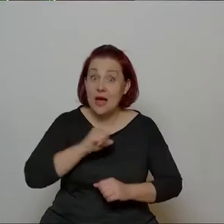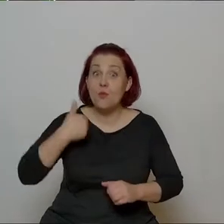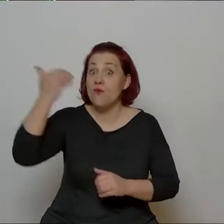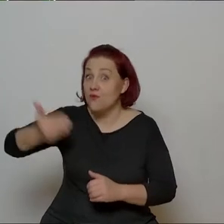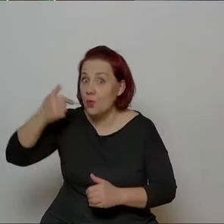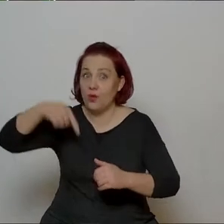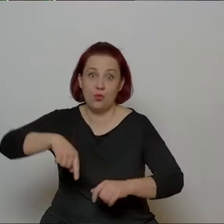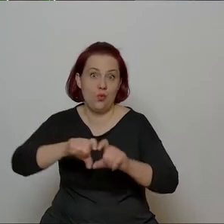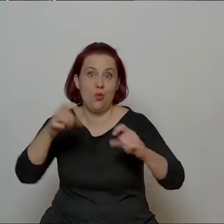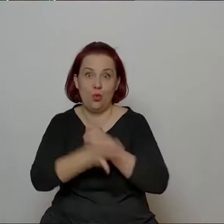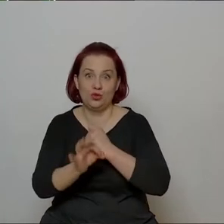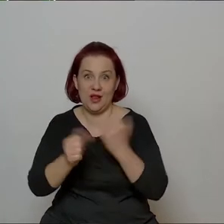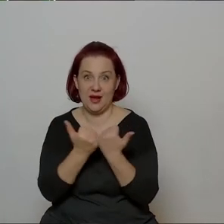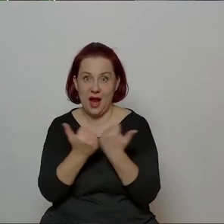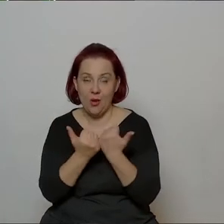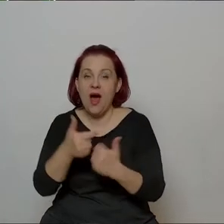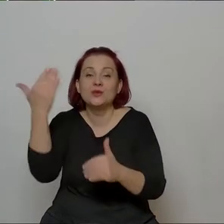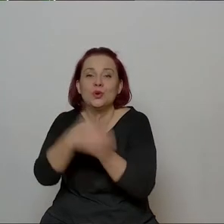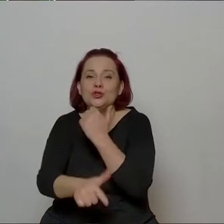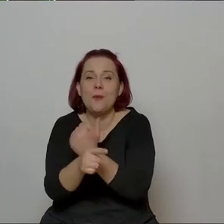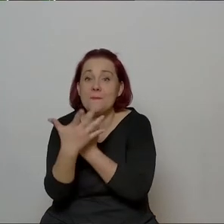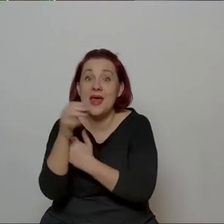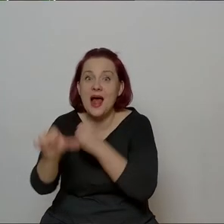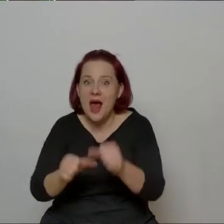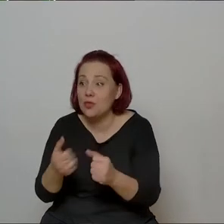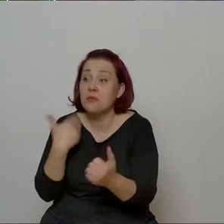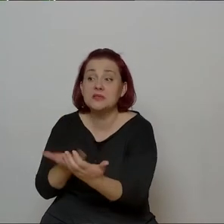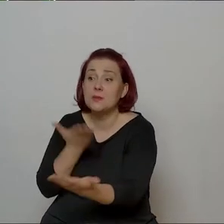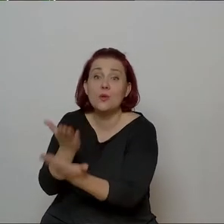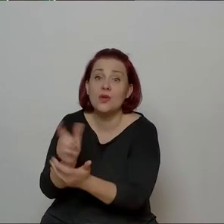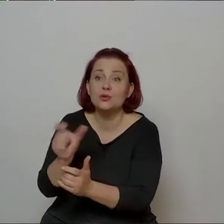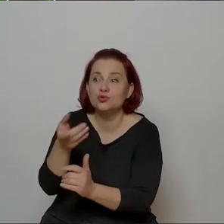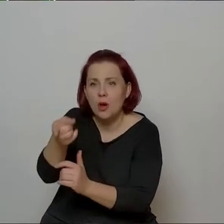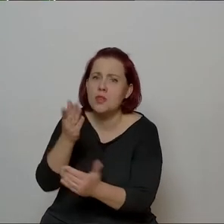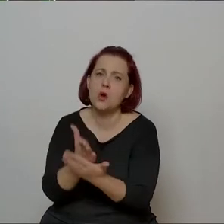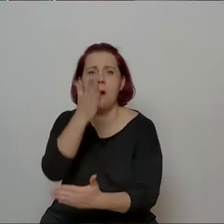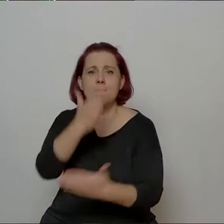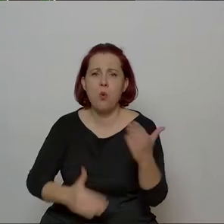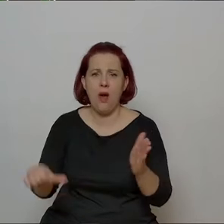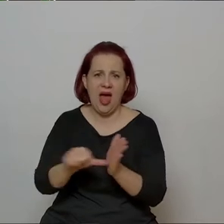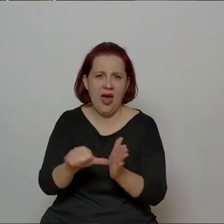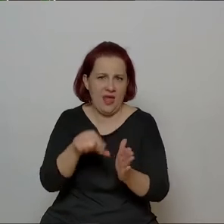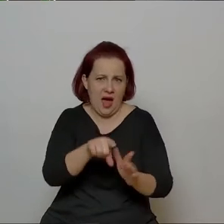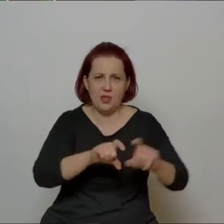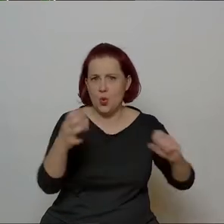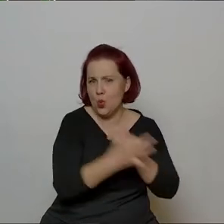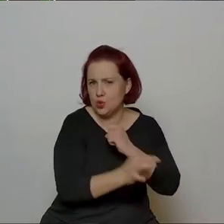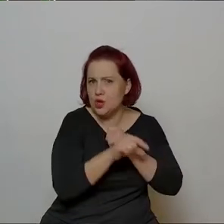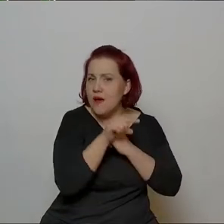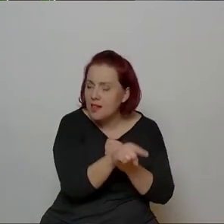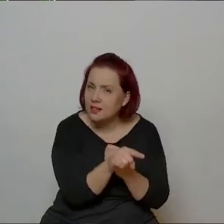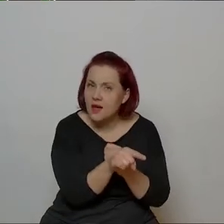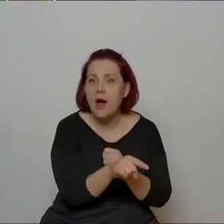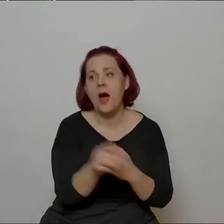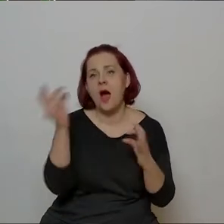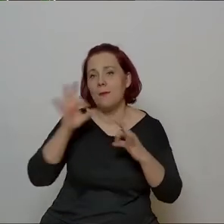No ale ponieważ skończyła 75 lat, jej zaproponowali, żeby miała pół etatu w tej uczelni i po